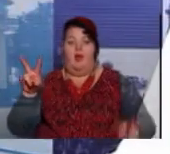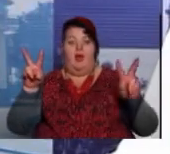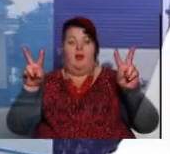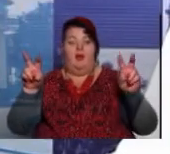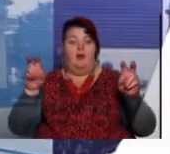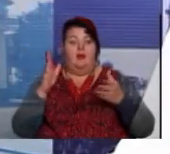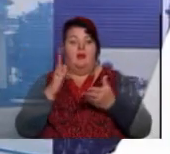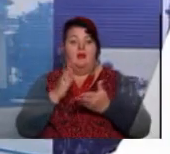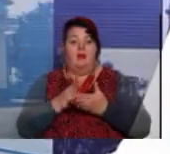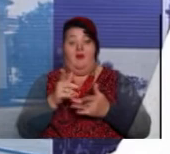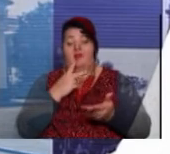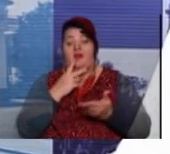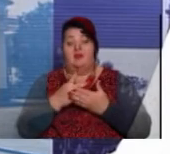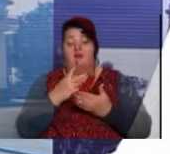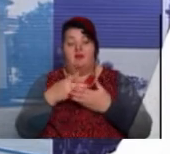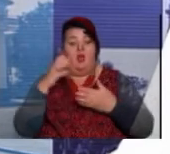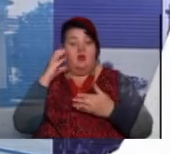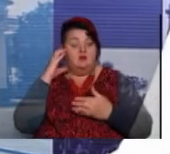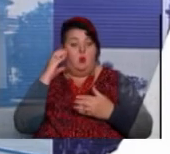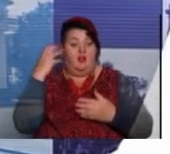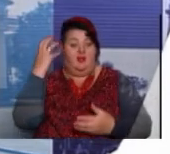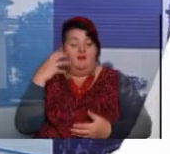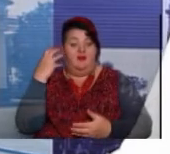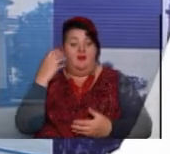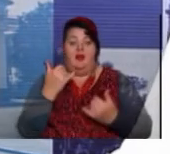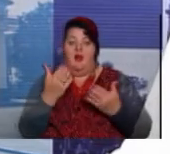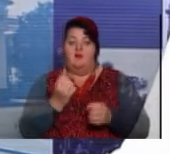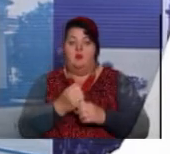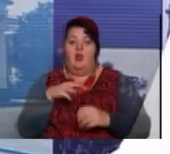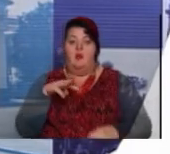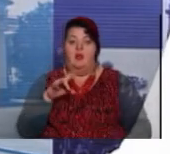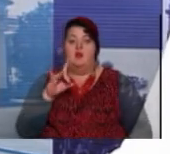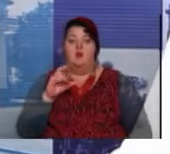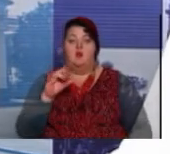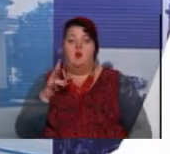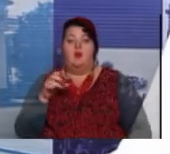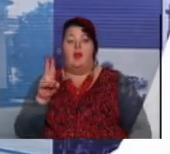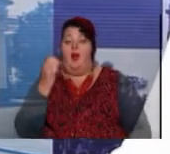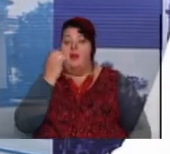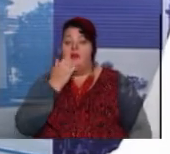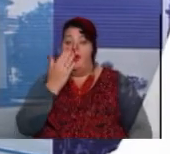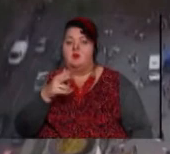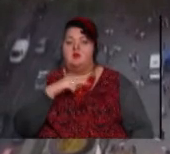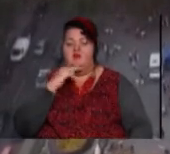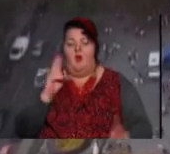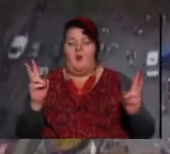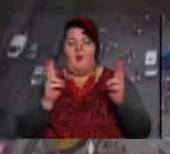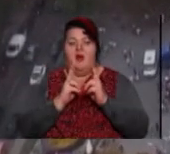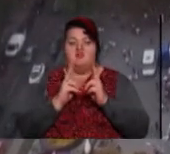дивилися нас на Суспільному та слухали в ефірі українського радіо «Олтава». Для вас працювала Марина Проскорняк. Дякую за увагу. Побачимось.